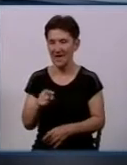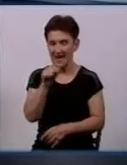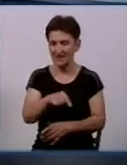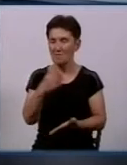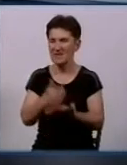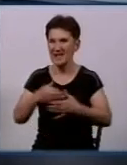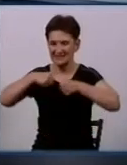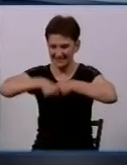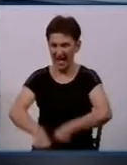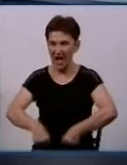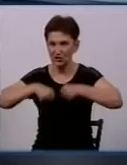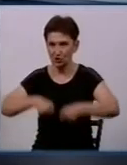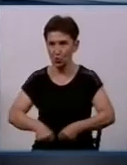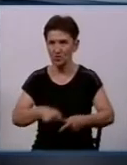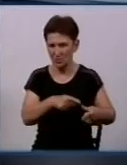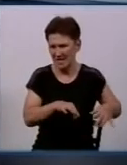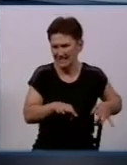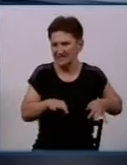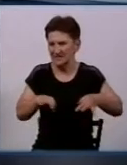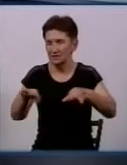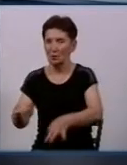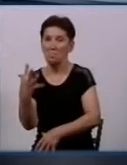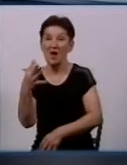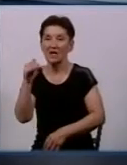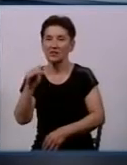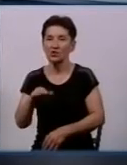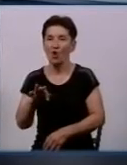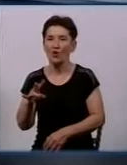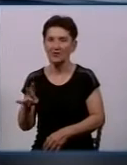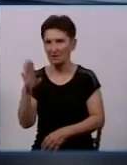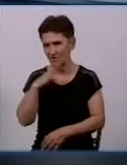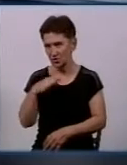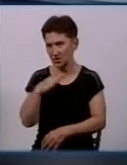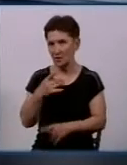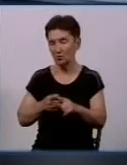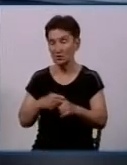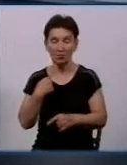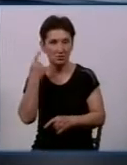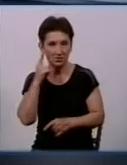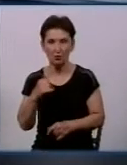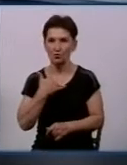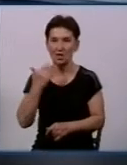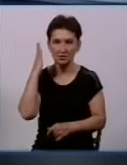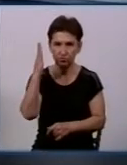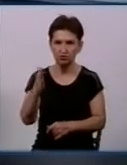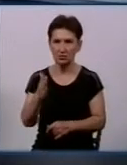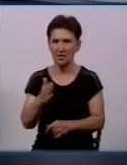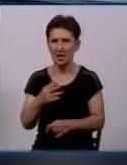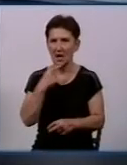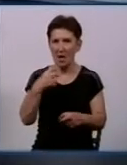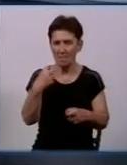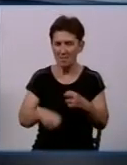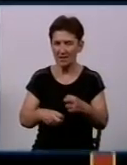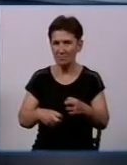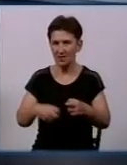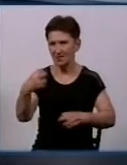вивозить 5 тонн води. Є можливість залучити цю машину при потребі. От як ми знаємо, що у нас буде можливий перебій води в зв'язку з тим,